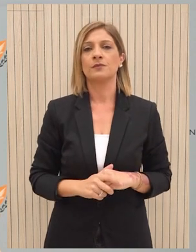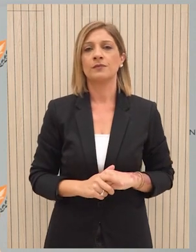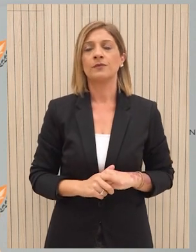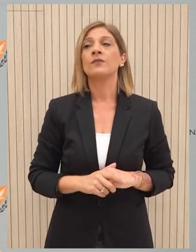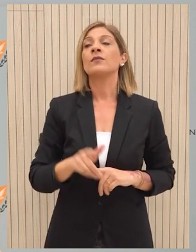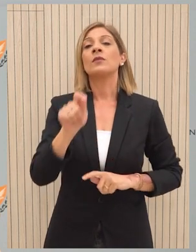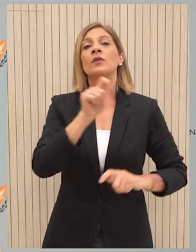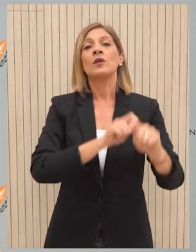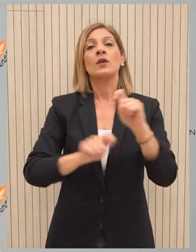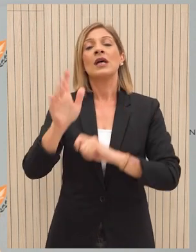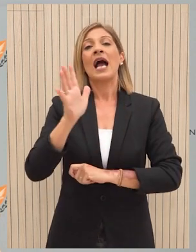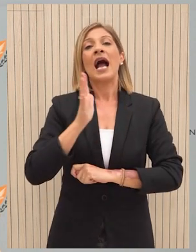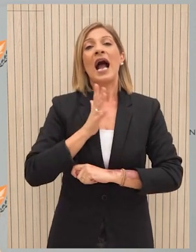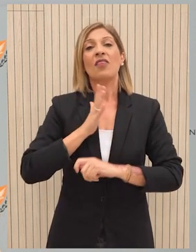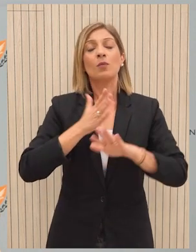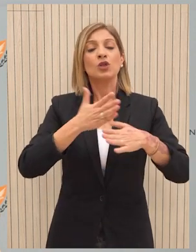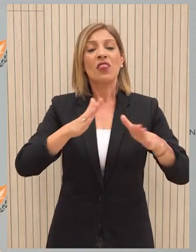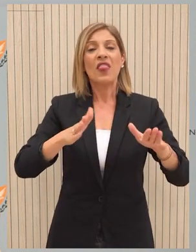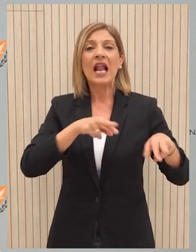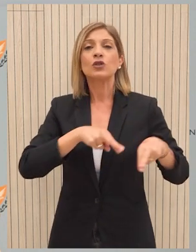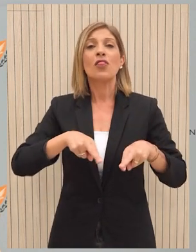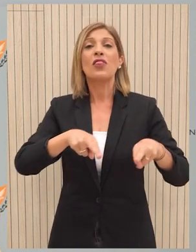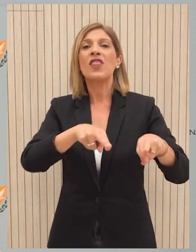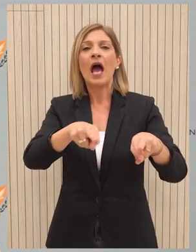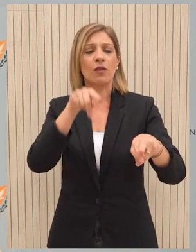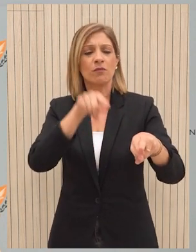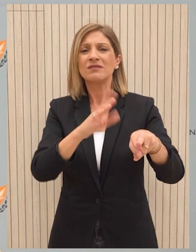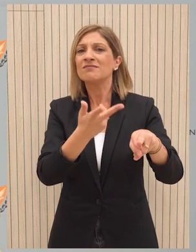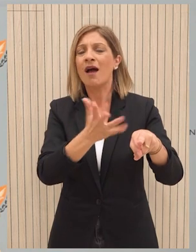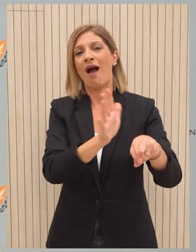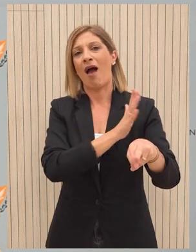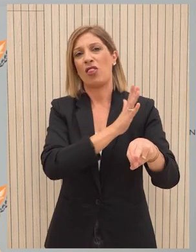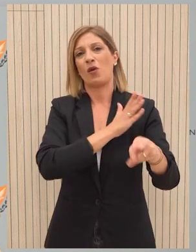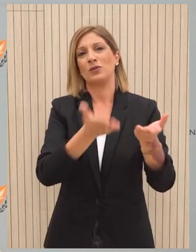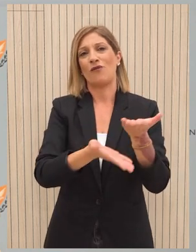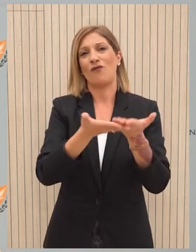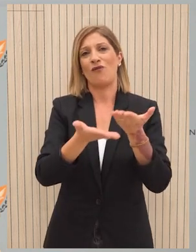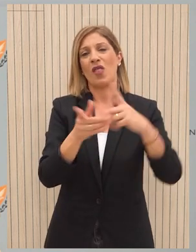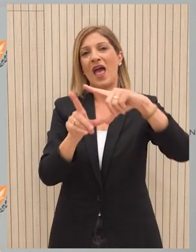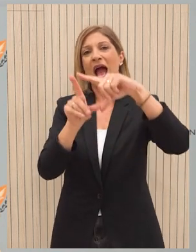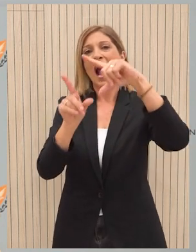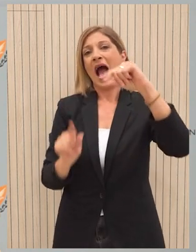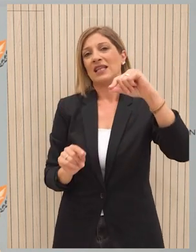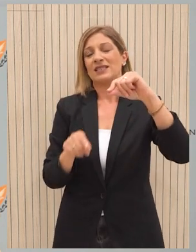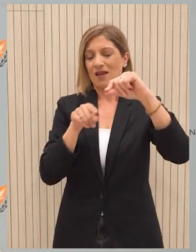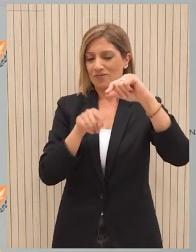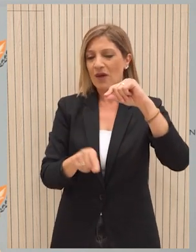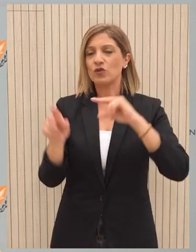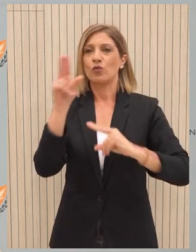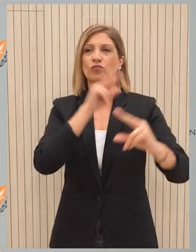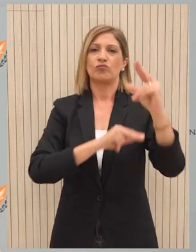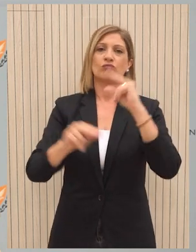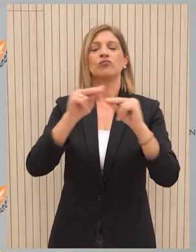Η δημιουργία ενός ανθρωπιστικού θαλάσσιου διαδρόμου για την απρόσκοπτη παροχή ανθρωπιστικής βοήθειας στη Γάζα βρίσκεται στο επίκεντρο των